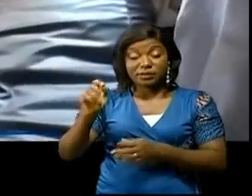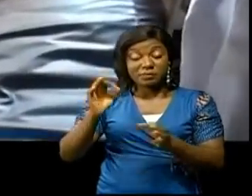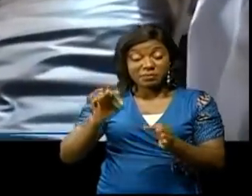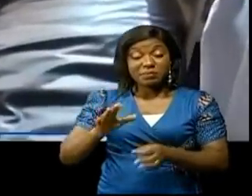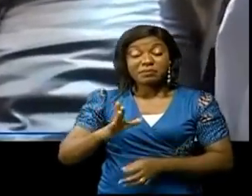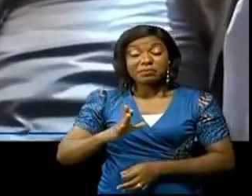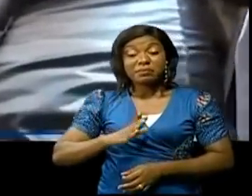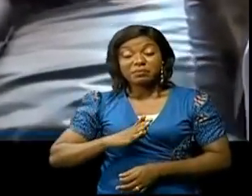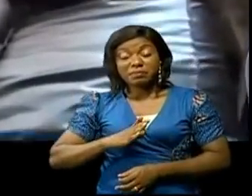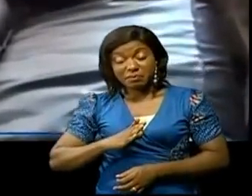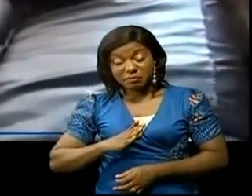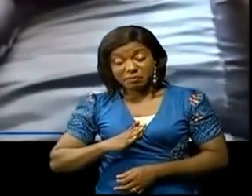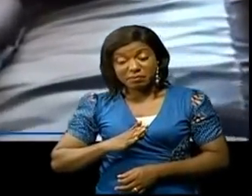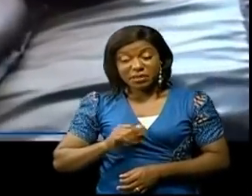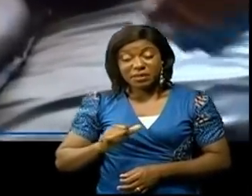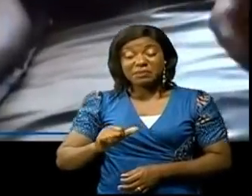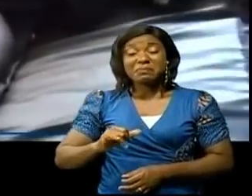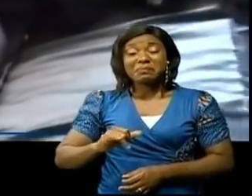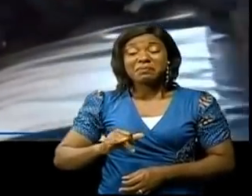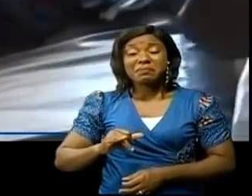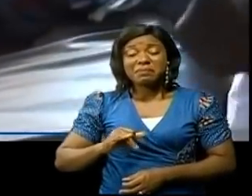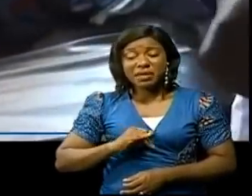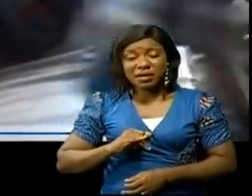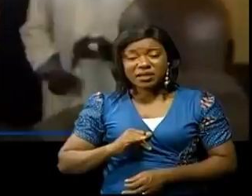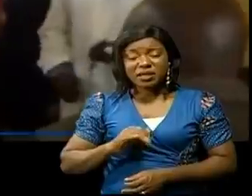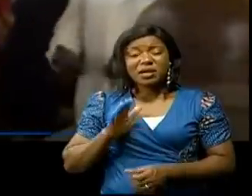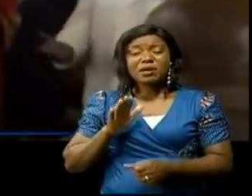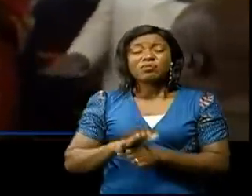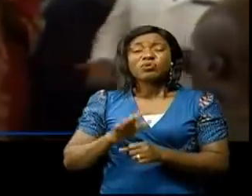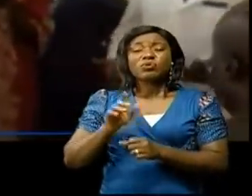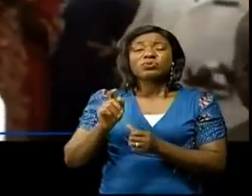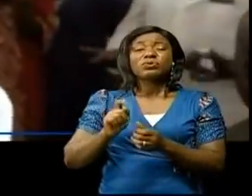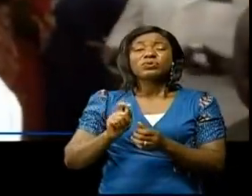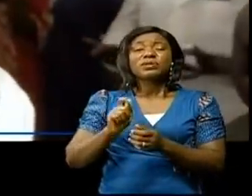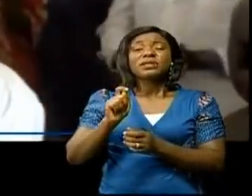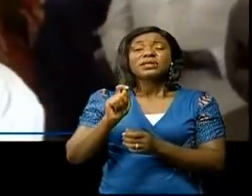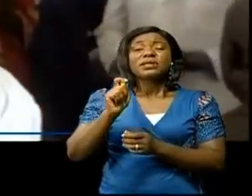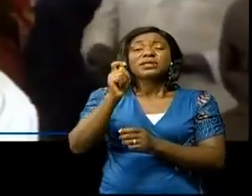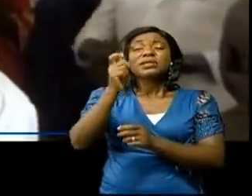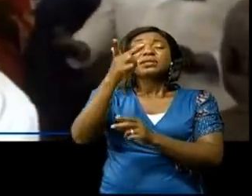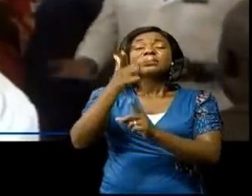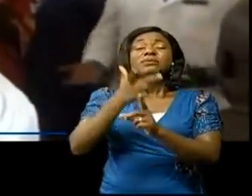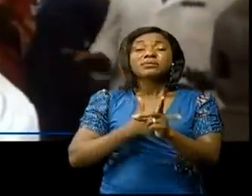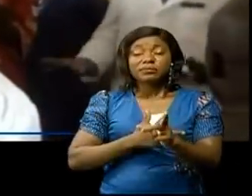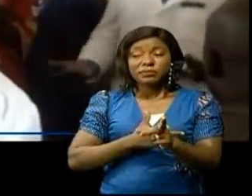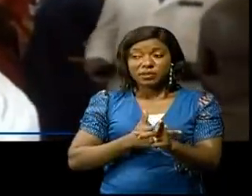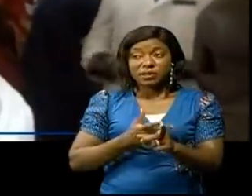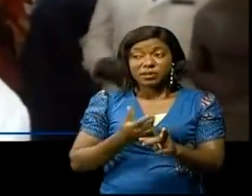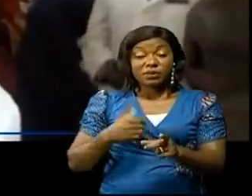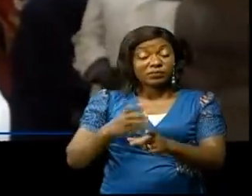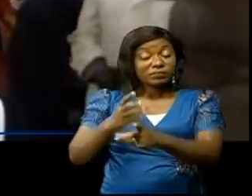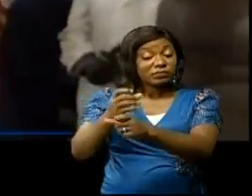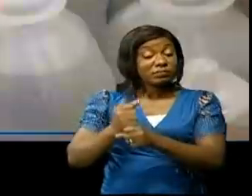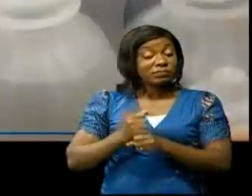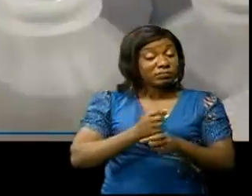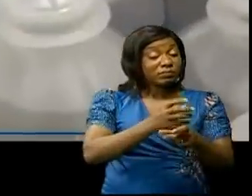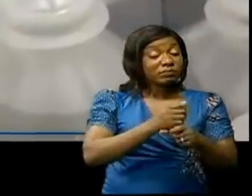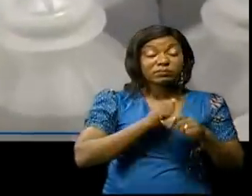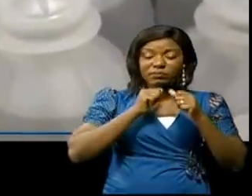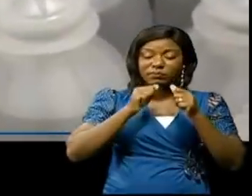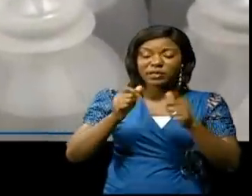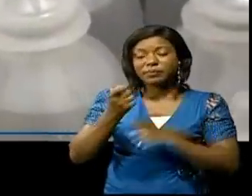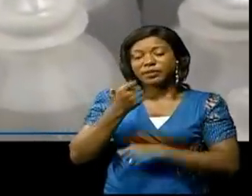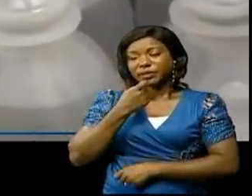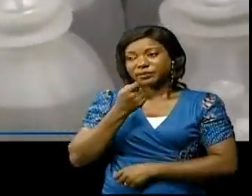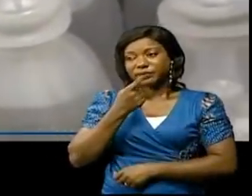plusieurs trimestres, à peu près 4, qu'on ne reçoit pas les médicaments. Donc on ne